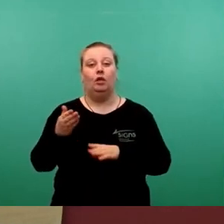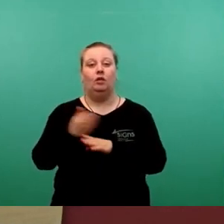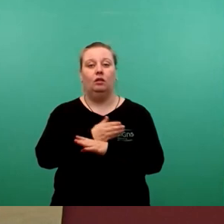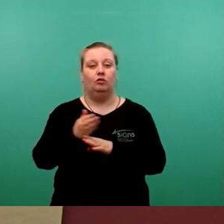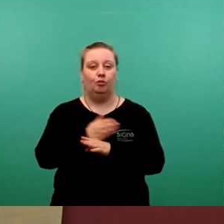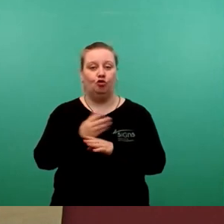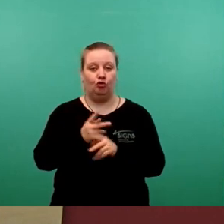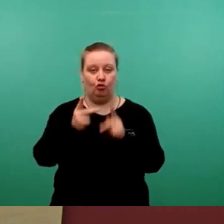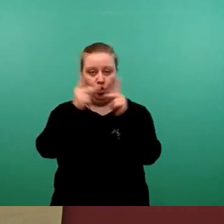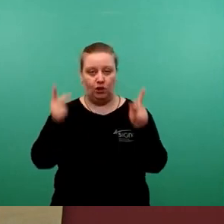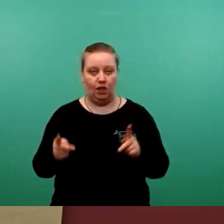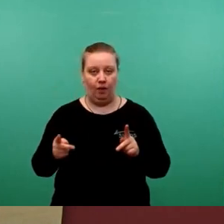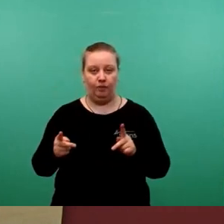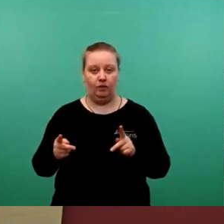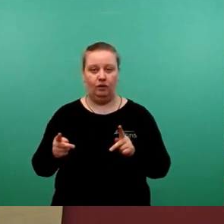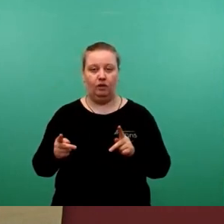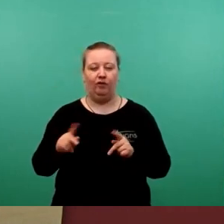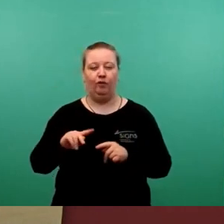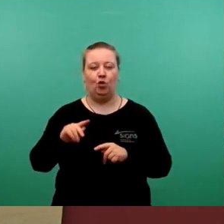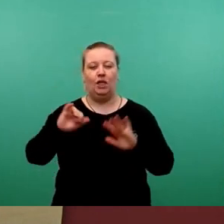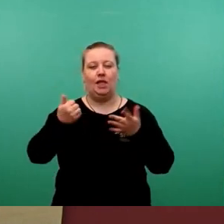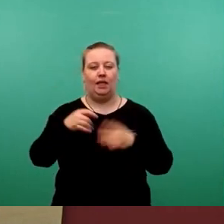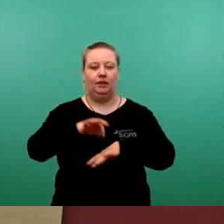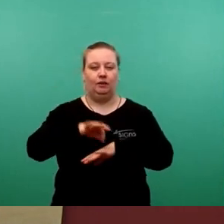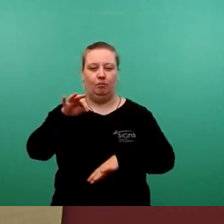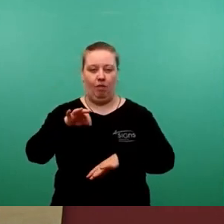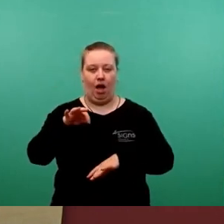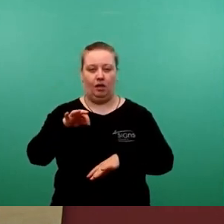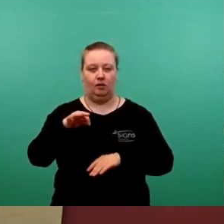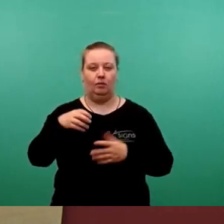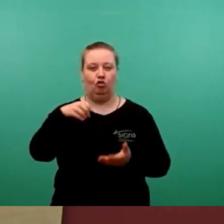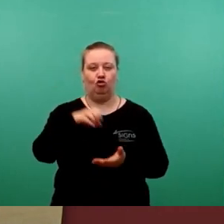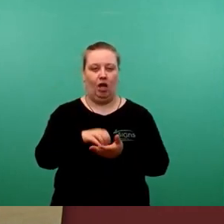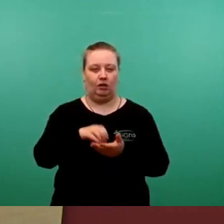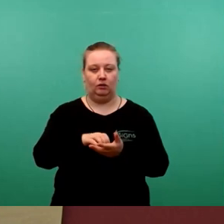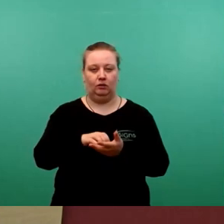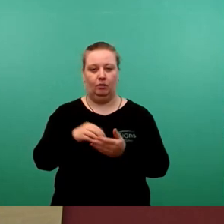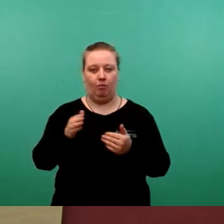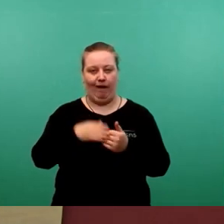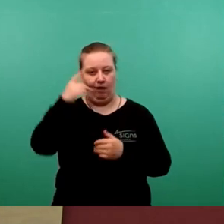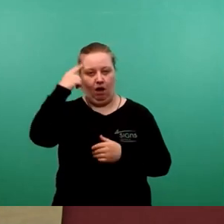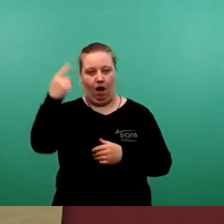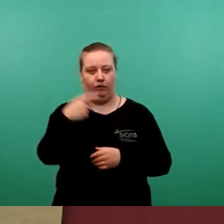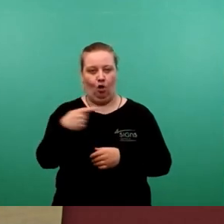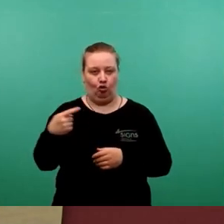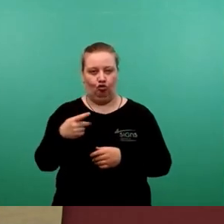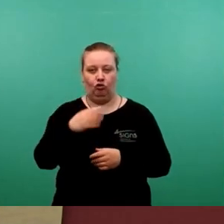Interimskonzeptes ist geplant für den 6. März im Stadtbezirksbeirat Klotsche und der